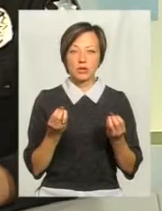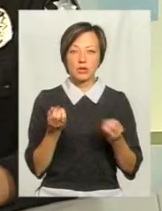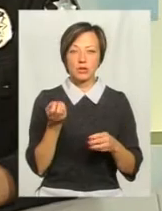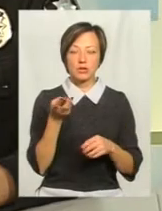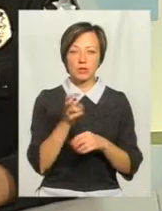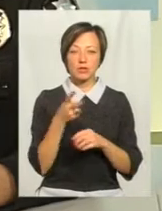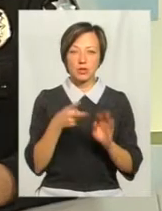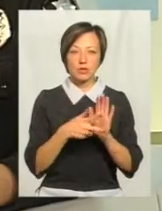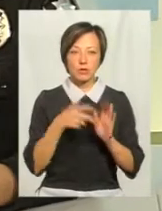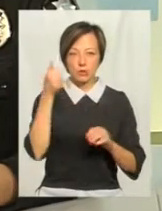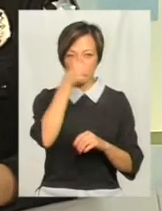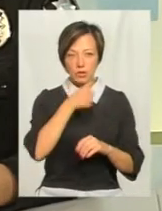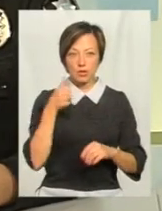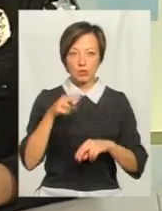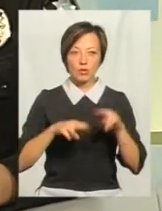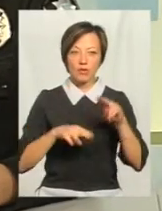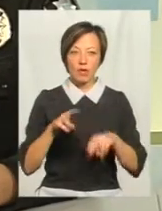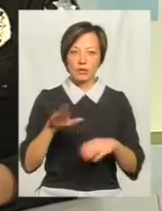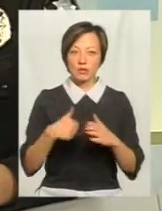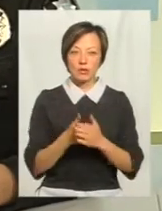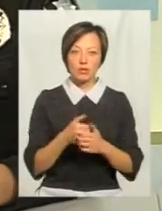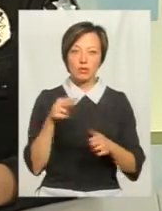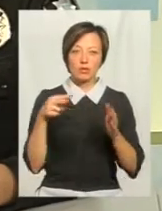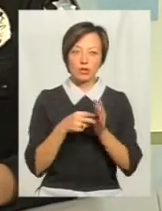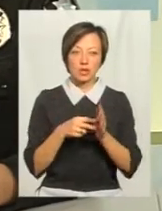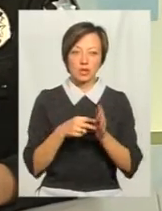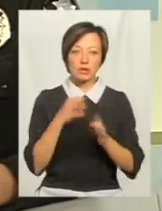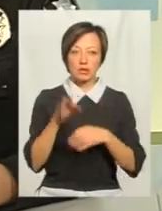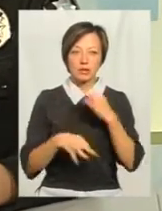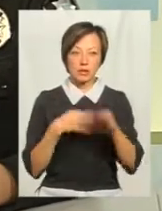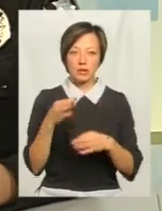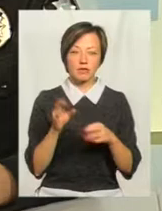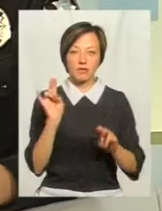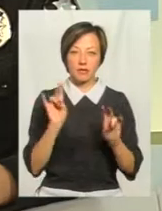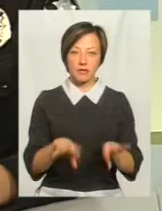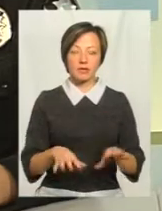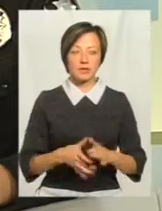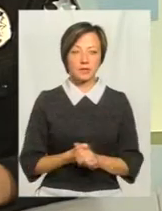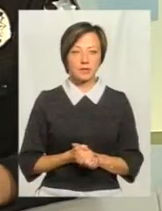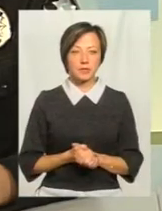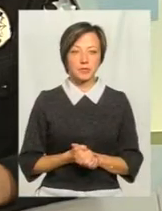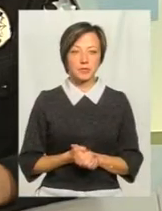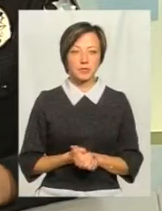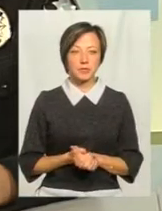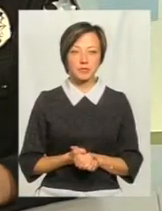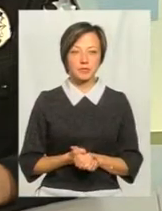2008 році, ми його побудували, з тих пір його включили на Кругу Сутичне. До того часу він таки працює.